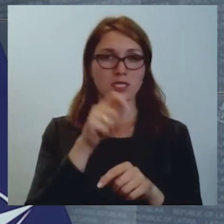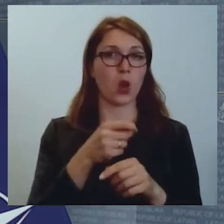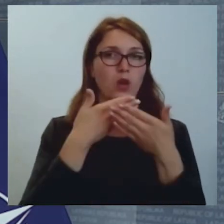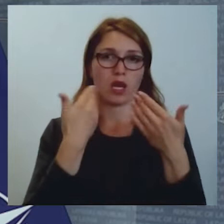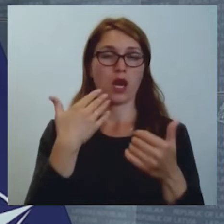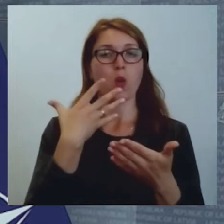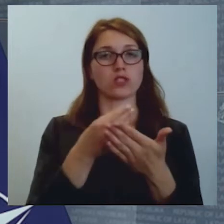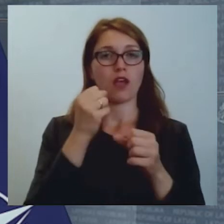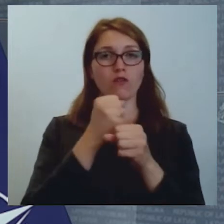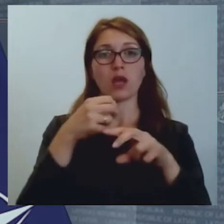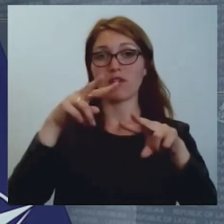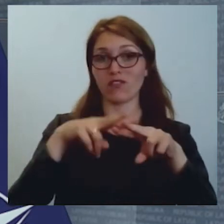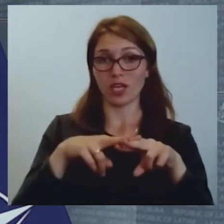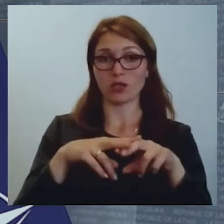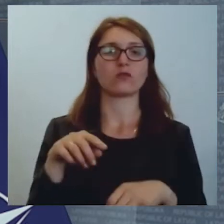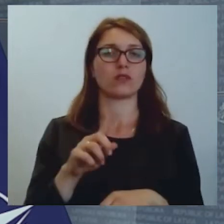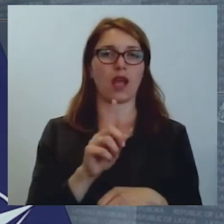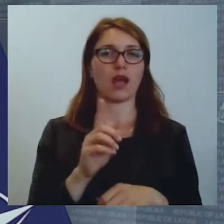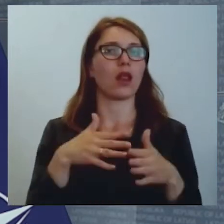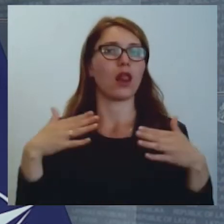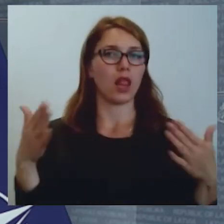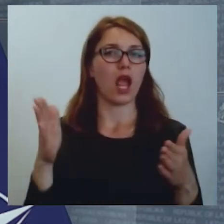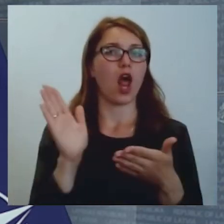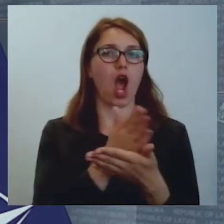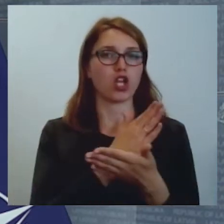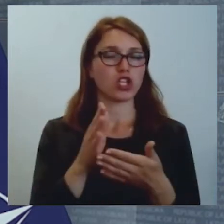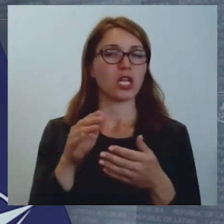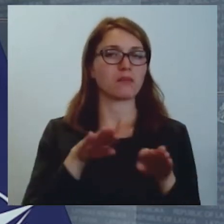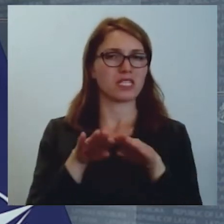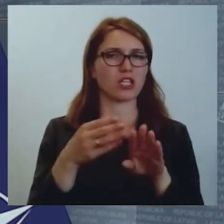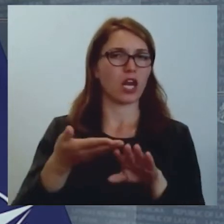vietas. Šī ir ļoti liela atšķirība no iepriekšējās krīzes.